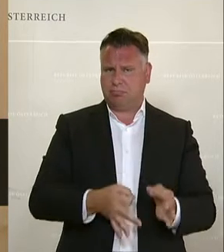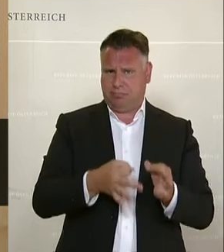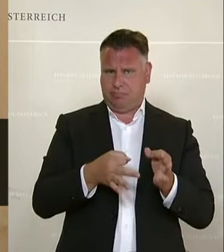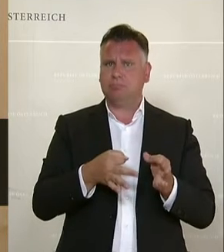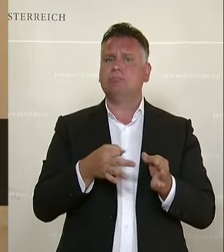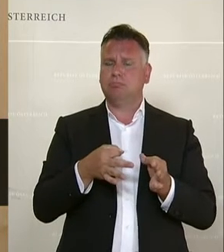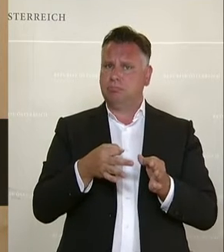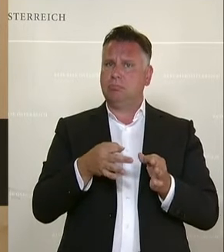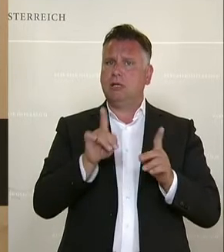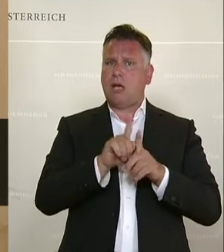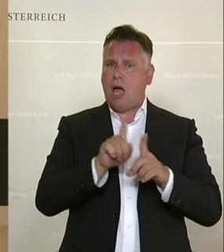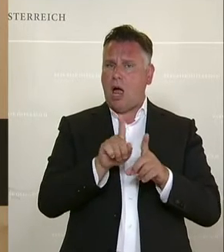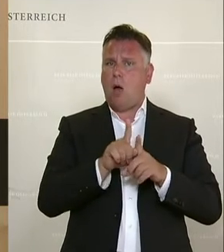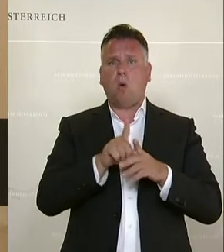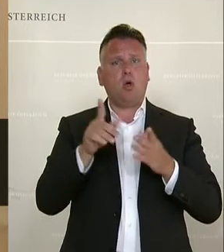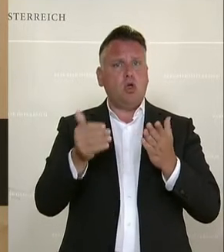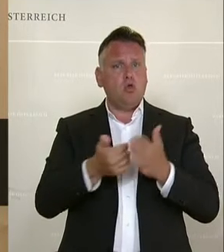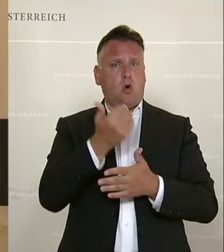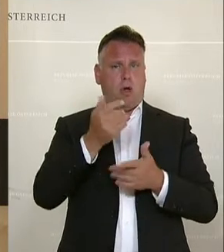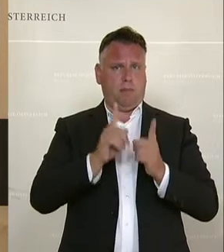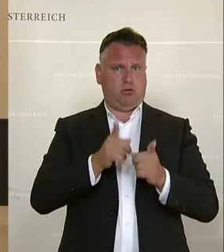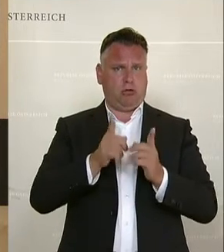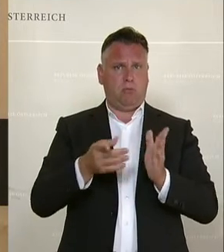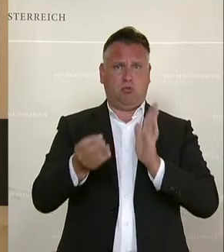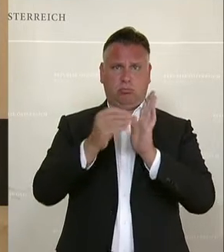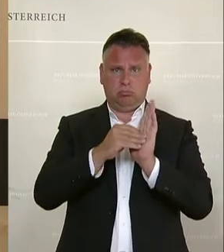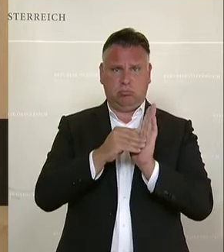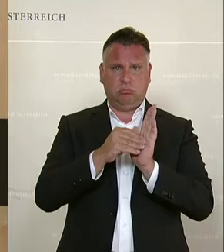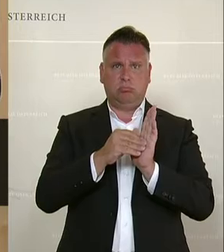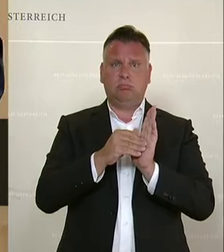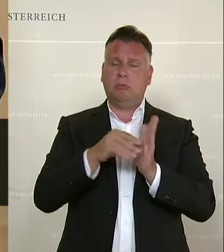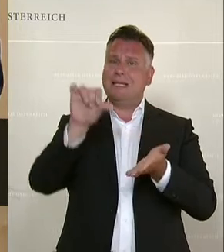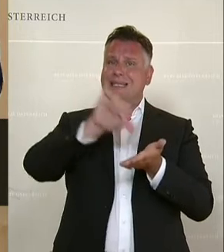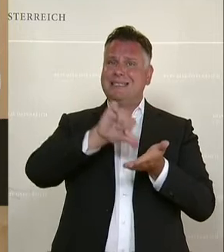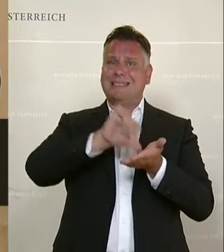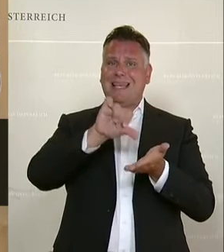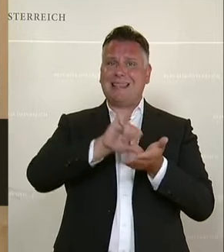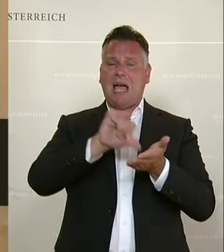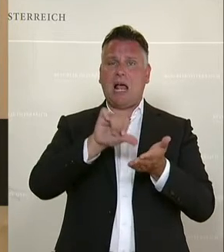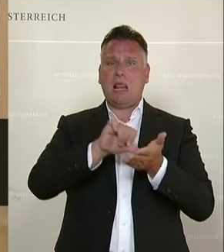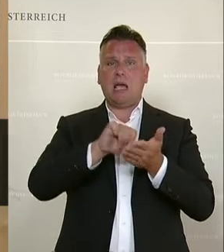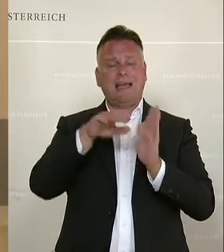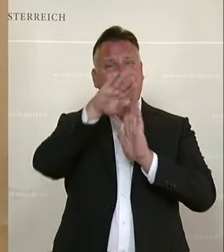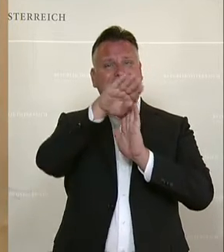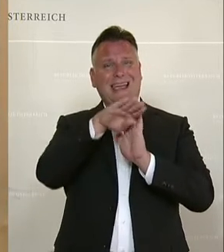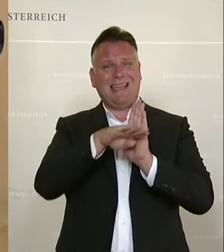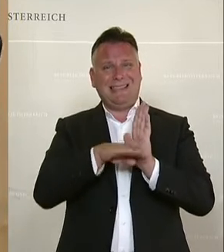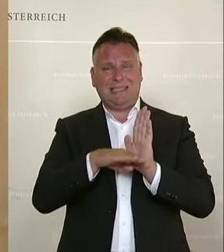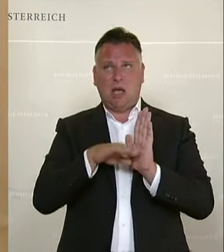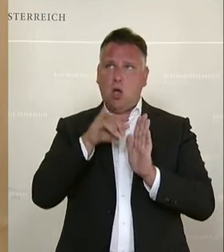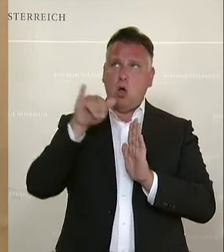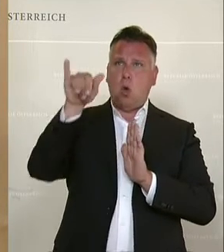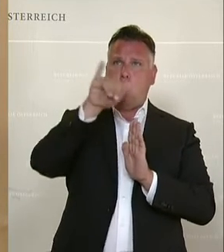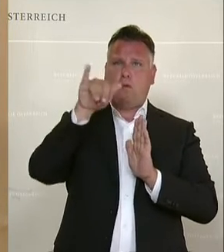allem auch wichtig, eine Schaffung einer neuen Bestimmung zur Einführung eines zentralen Luftfahrtregisters, eines